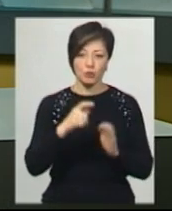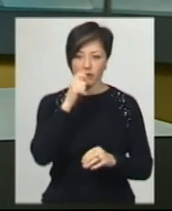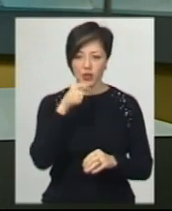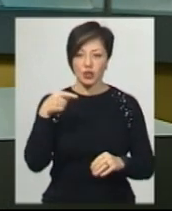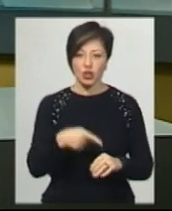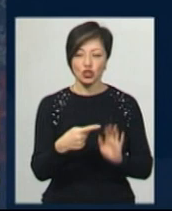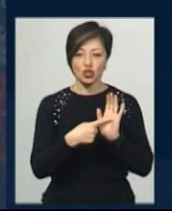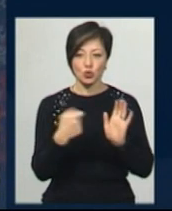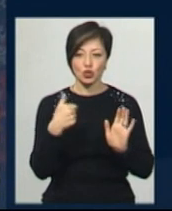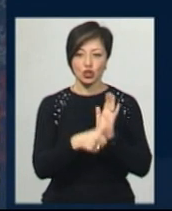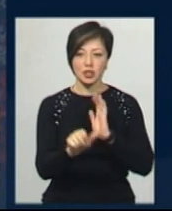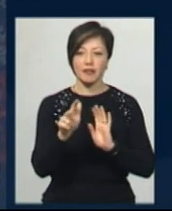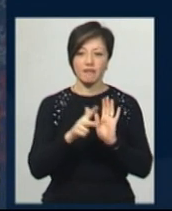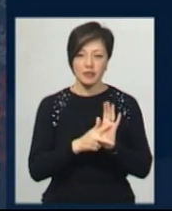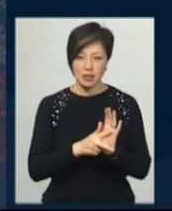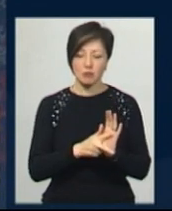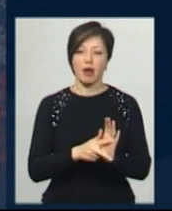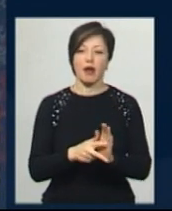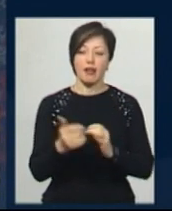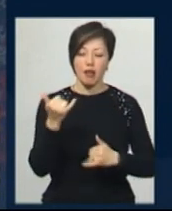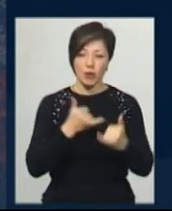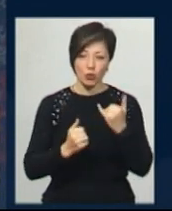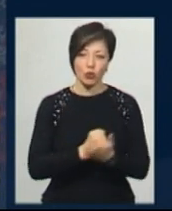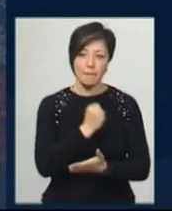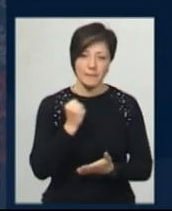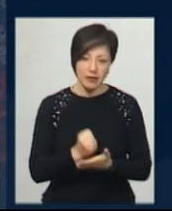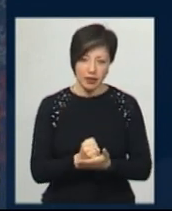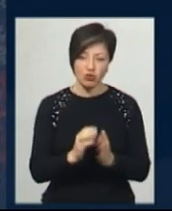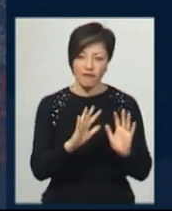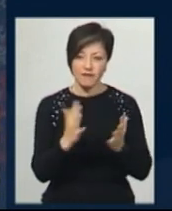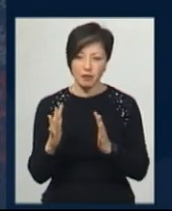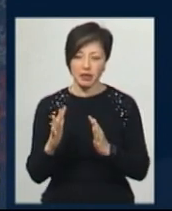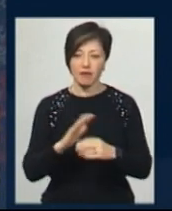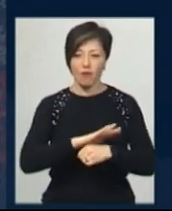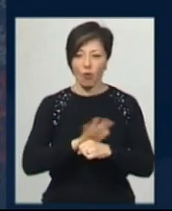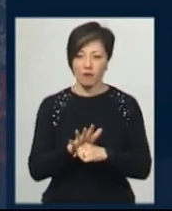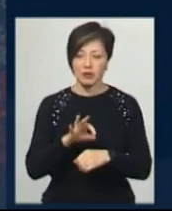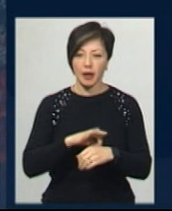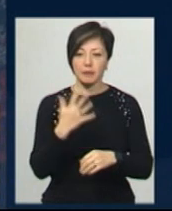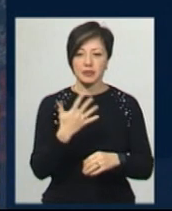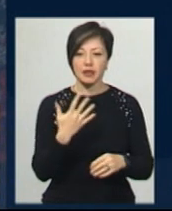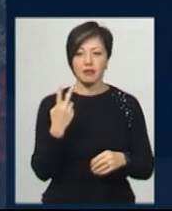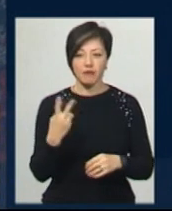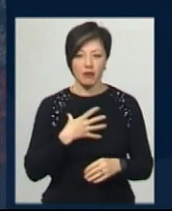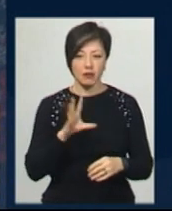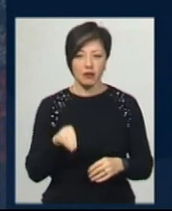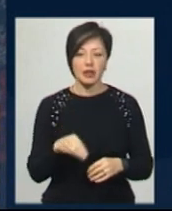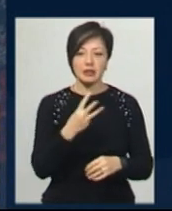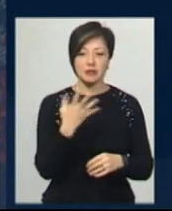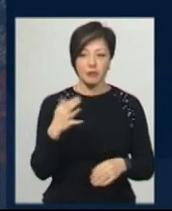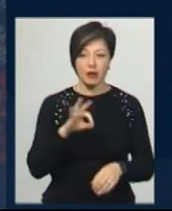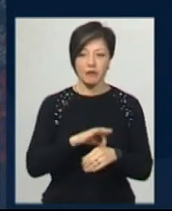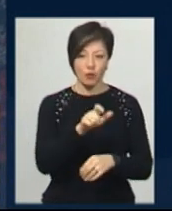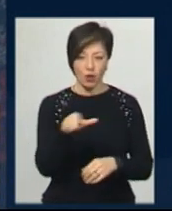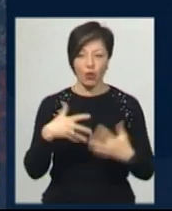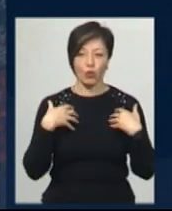1668 лабораторно підтверджених випадків COVID-19. З них 52 летальних, 35 пацієнтів